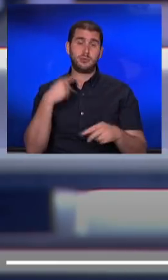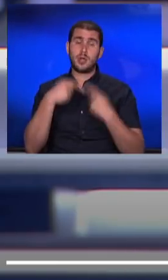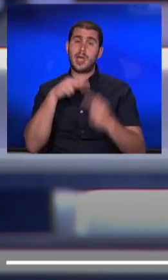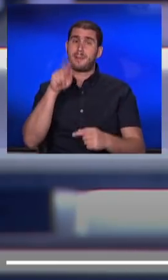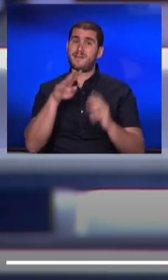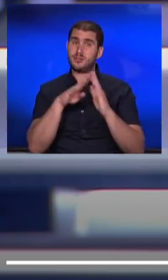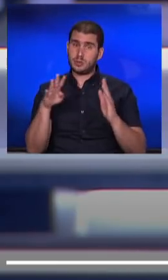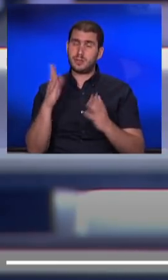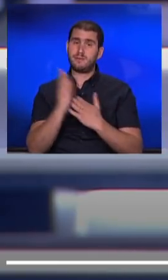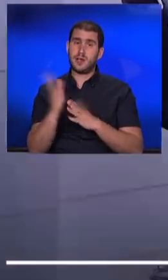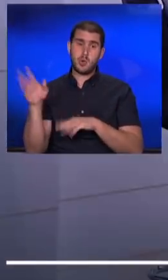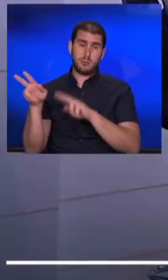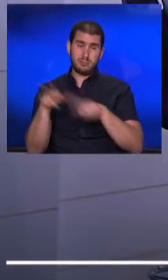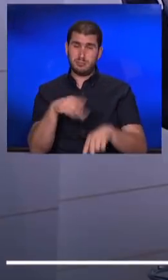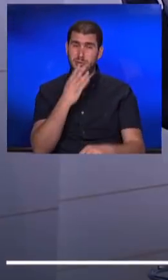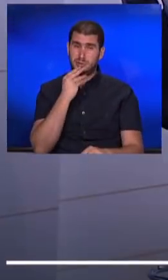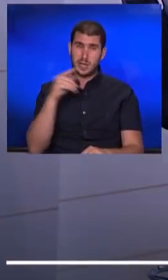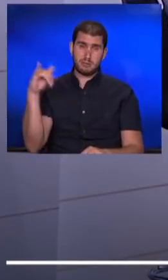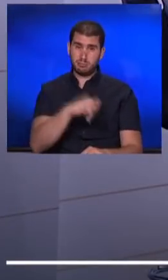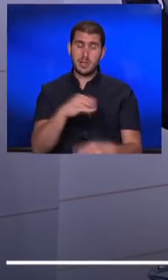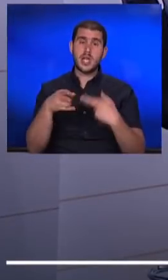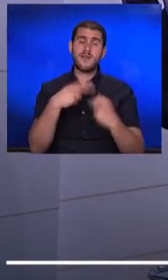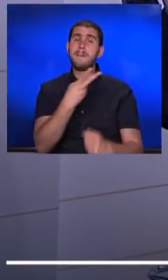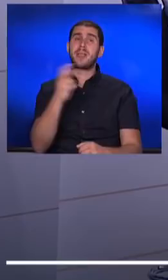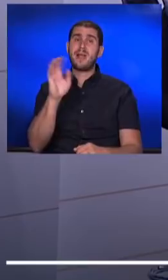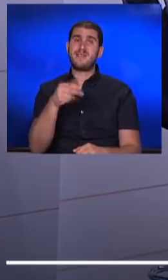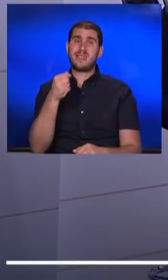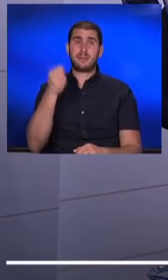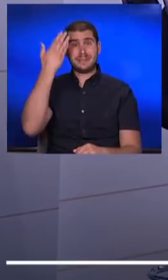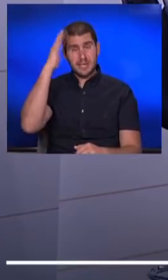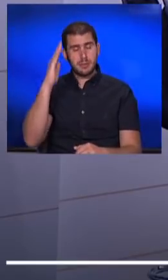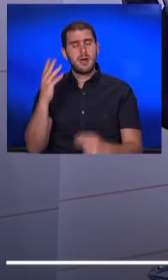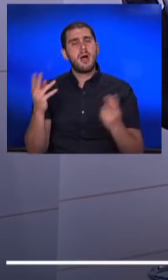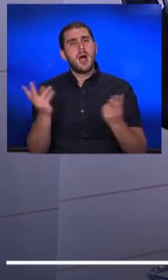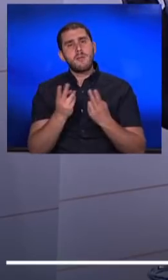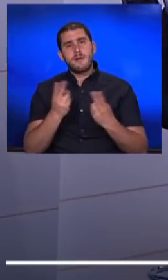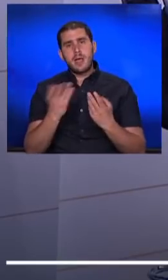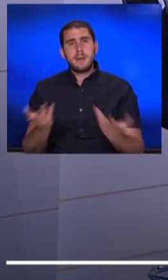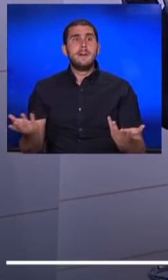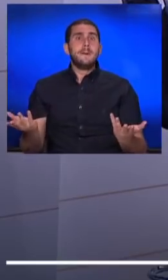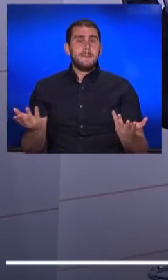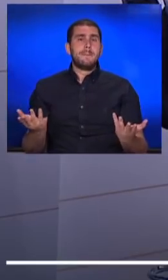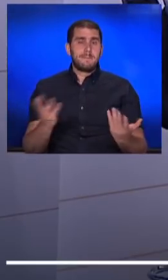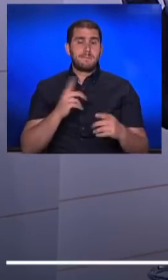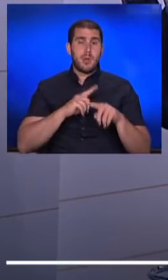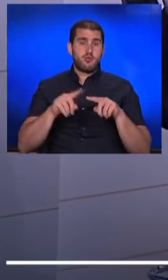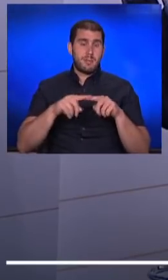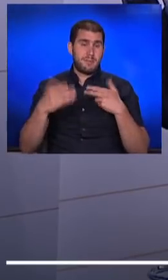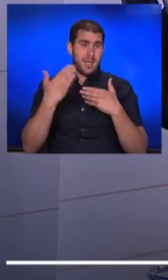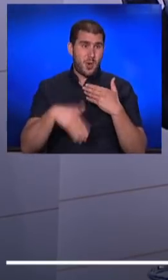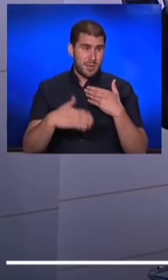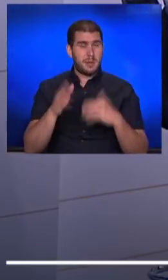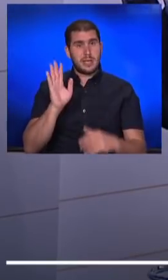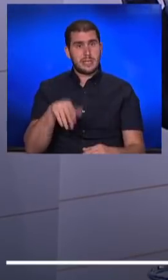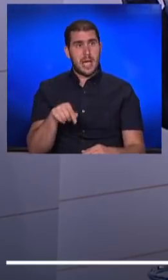הבאנו לארץ כרוב ל-200 אלף תיירים. כמובן שבחודשים האחרונים גם